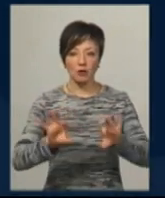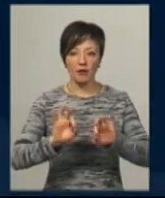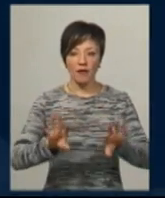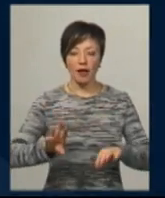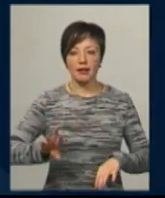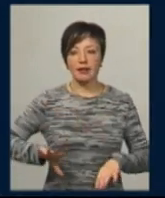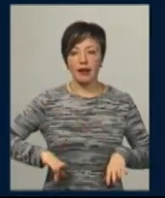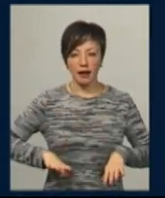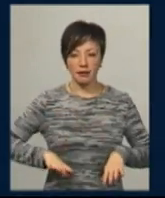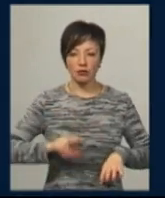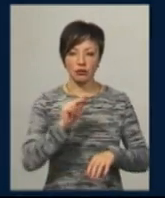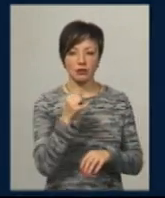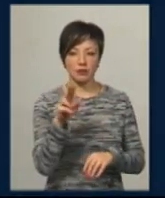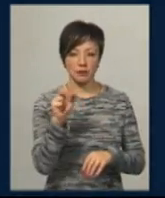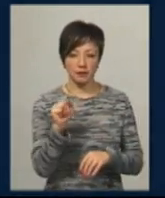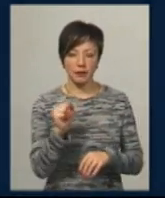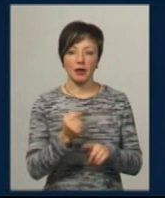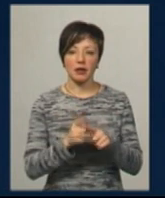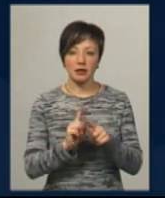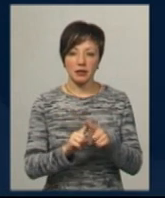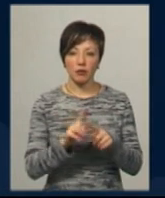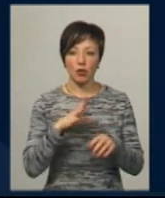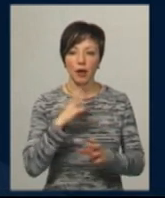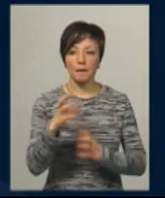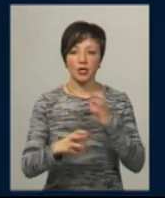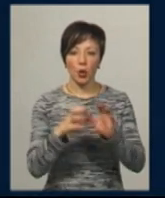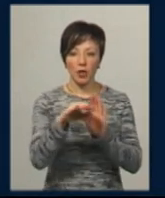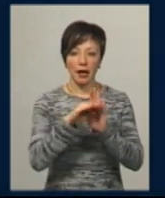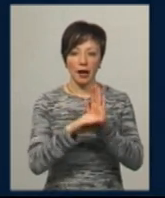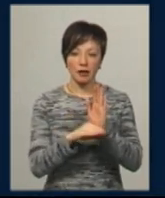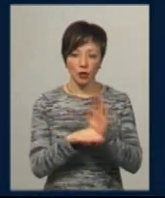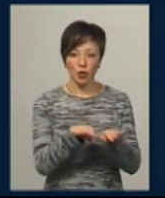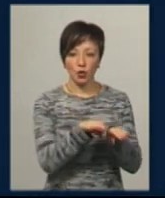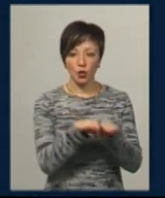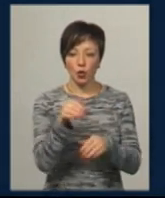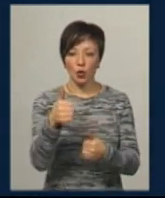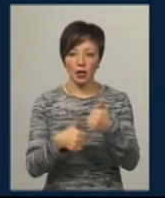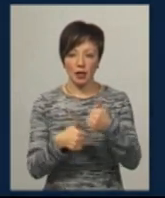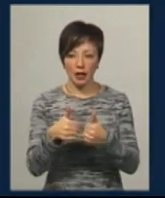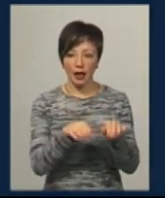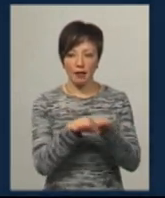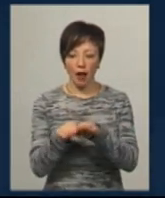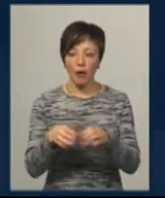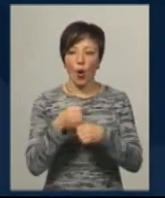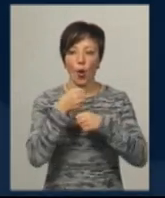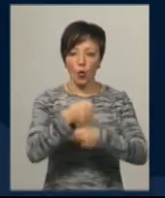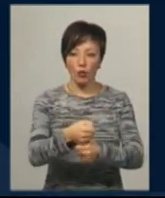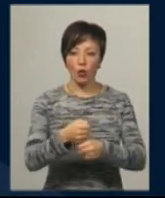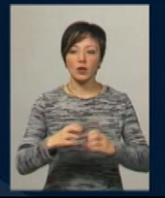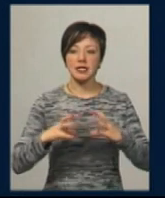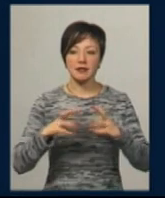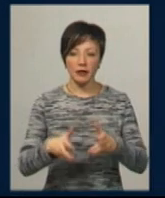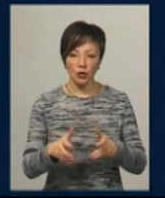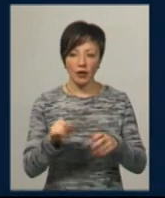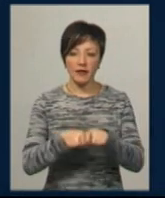Сергій Чайка. За його словами, це були міжнародний рейтинговий турнір класу G1 етап Кубку світу та відкритий Кубок Румунії серед